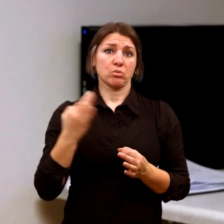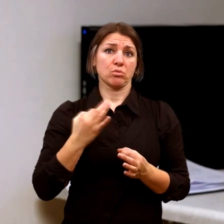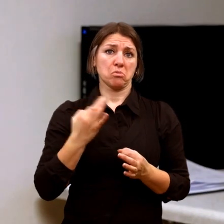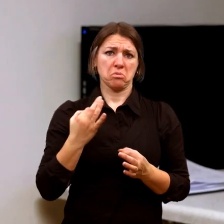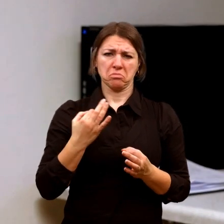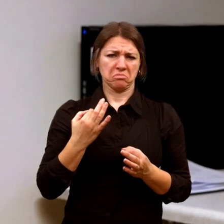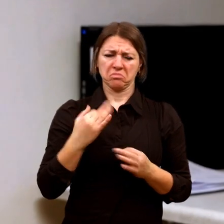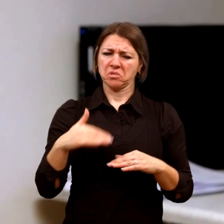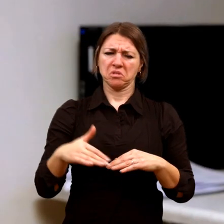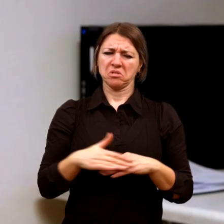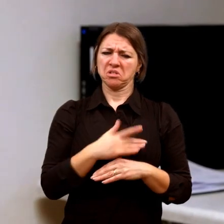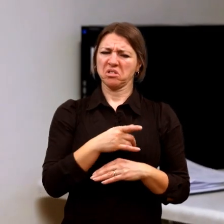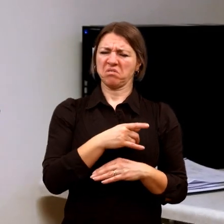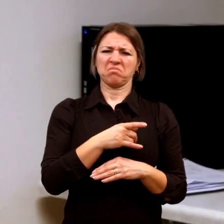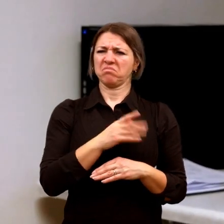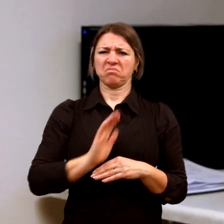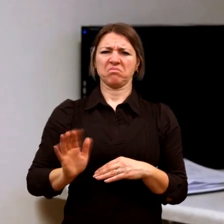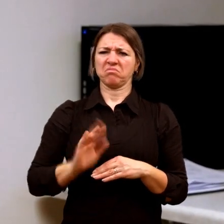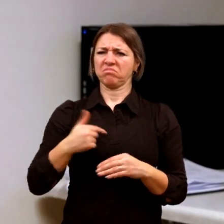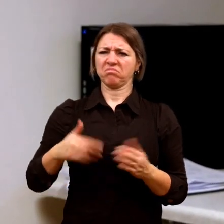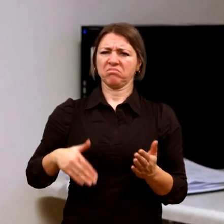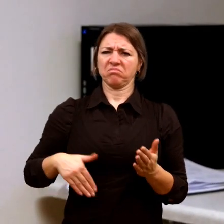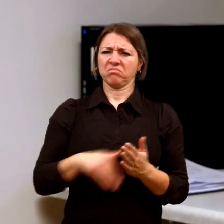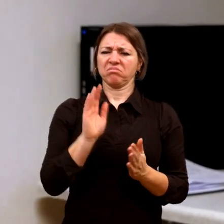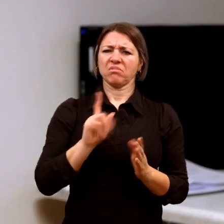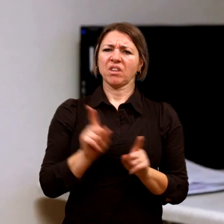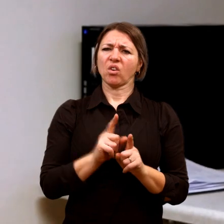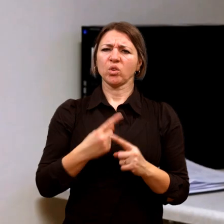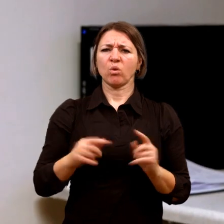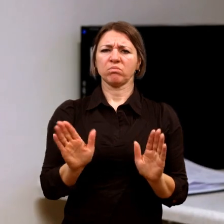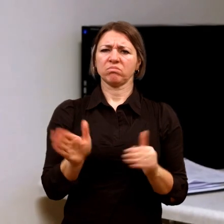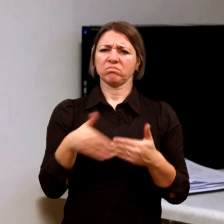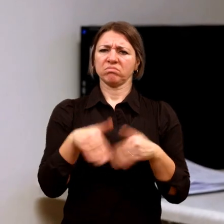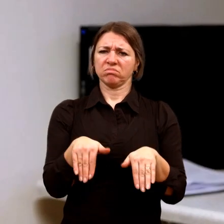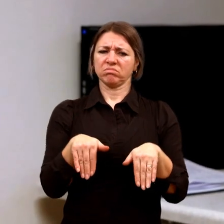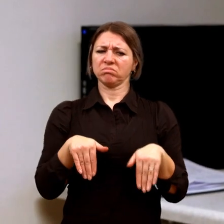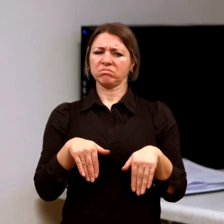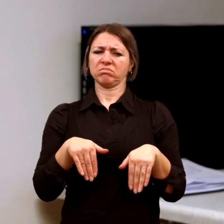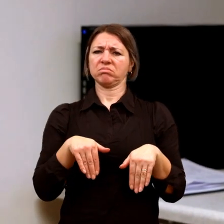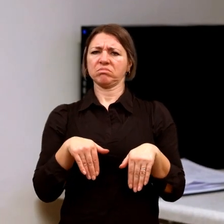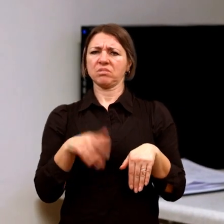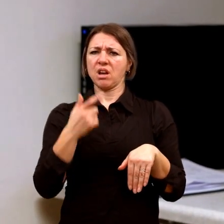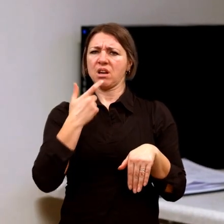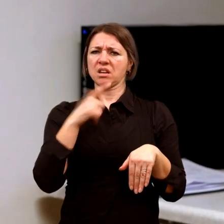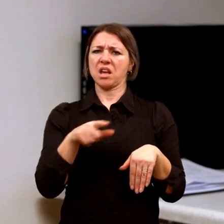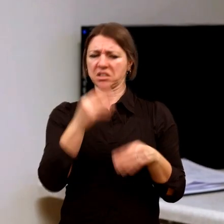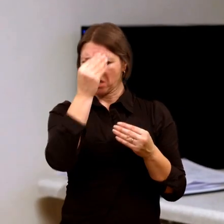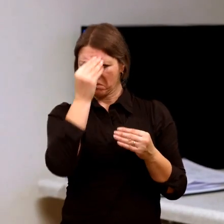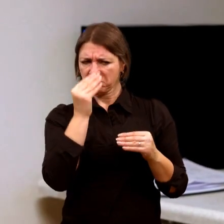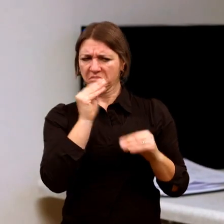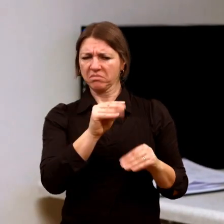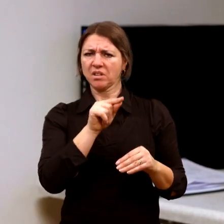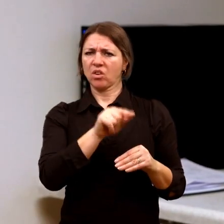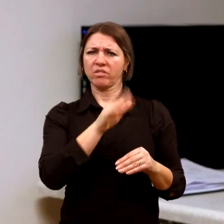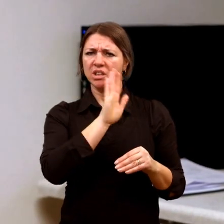Mají pocit, že s tím nebudou třeba umět zacházet, jsou takový jako rezervovanější a možná někdy obtížnějí přijímají. Jakékoliv